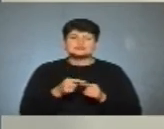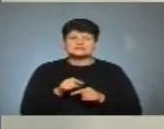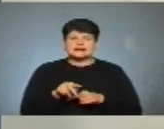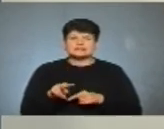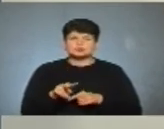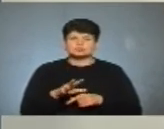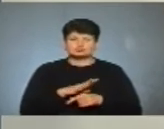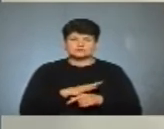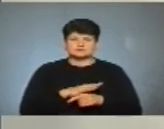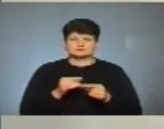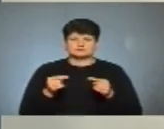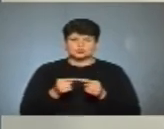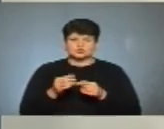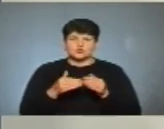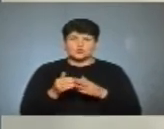була на дійних руках,